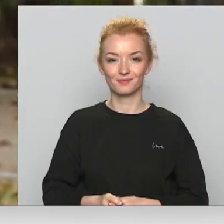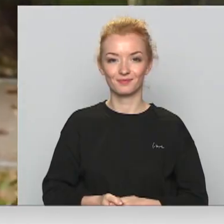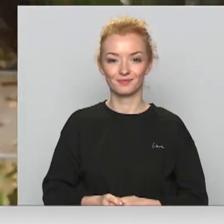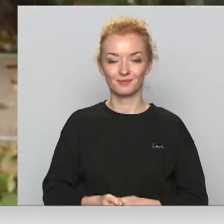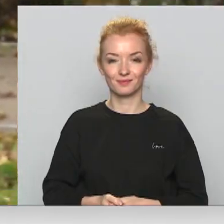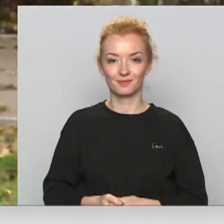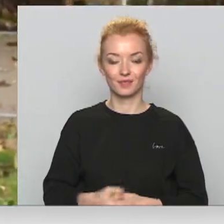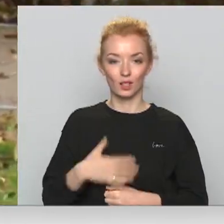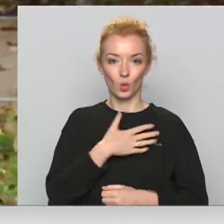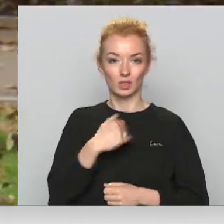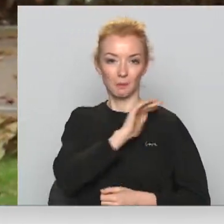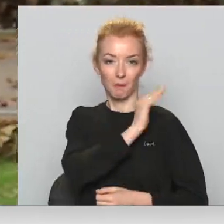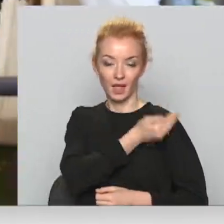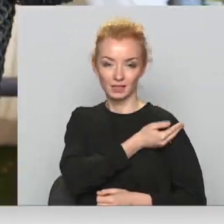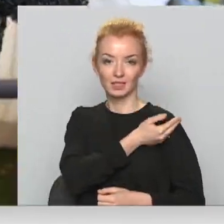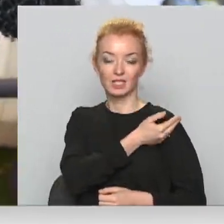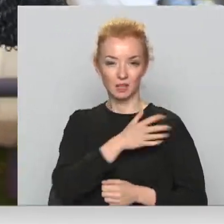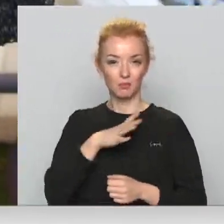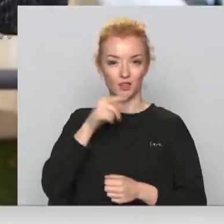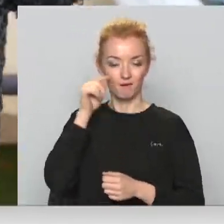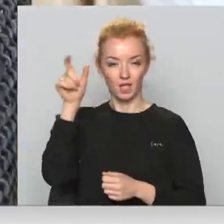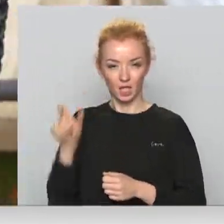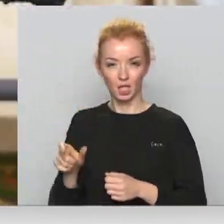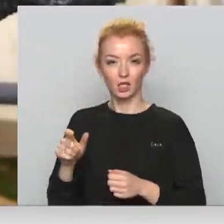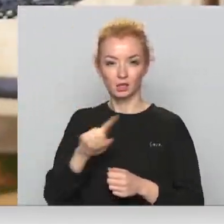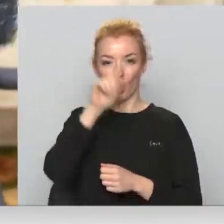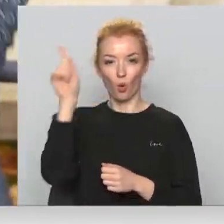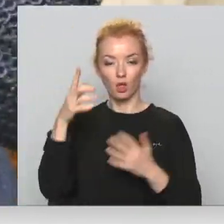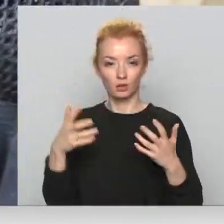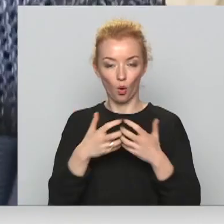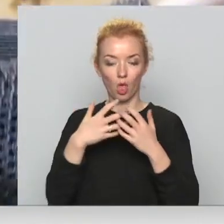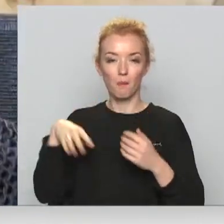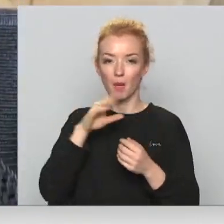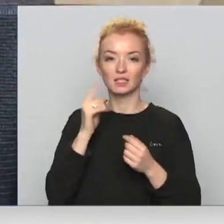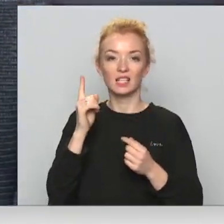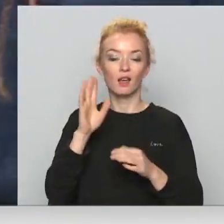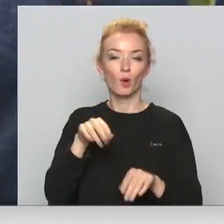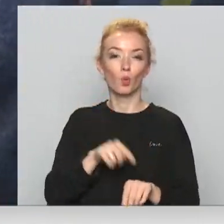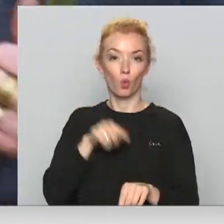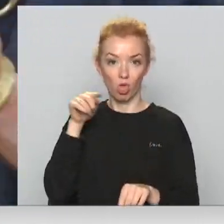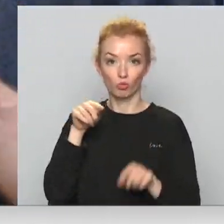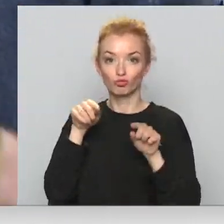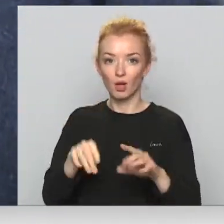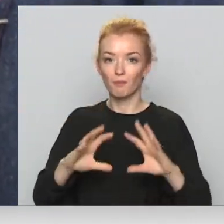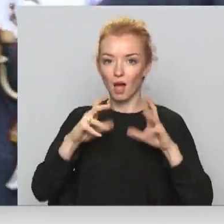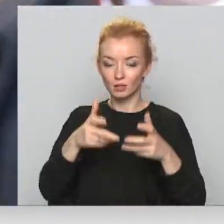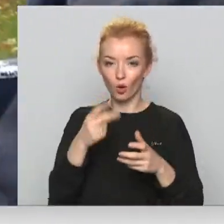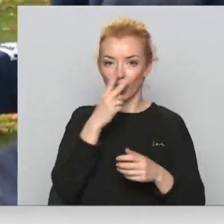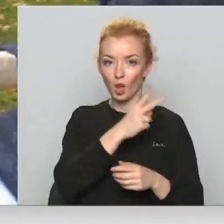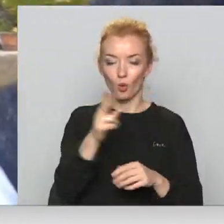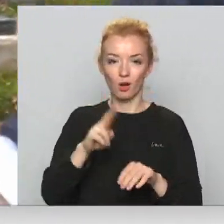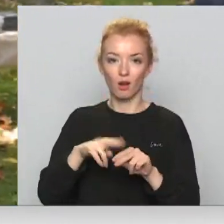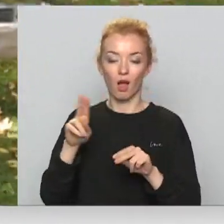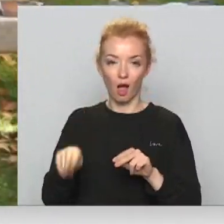Cik spēcīgiem un izveicīgiem vīriem bija jābūt saules kaujā, mēs šobrīd varam tikai nojaust. Šai pasaulē ielūkoties